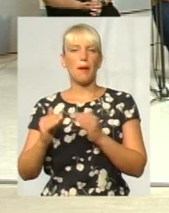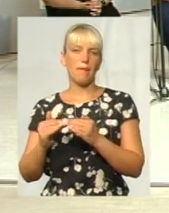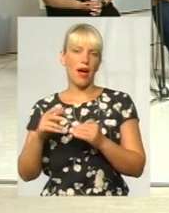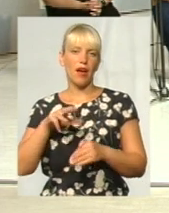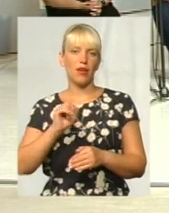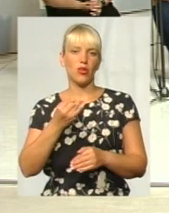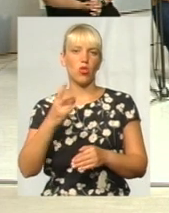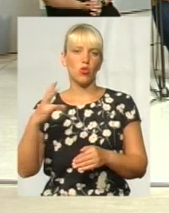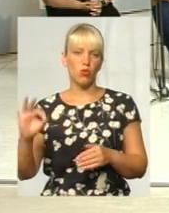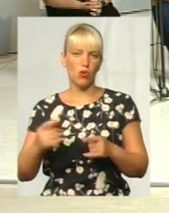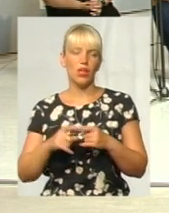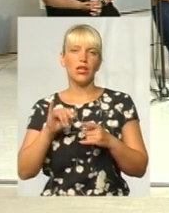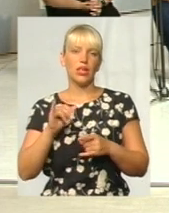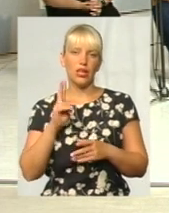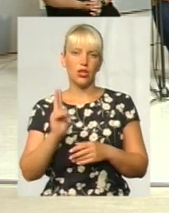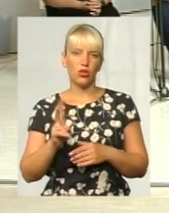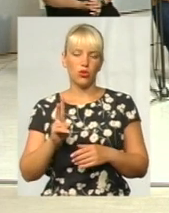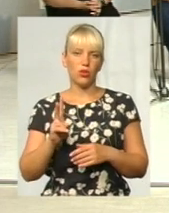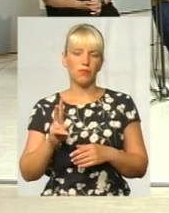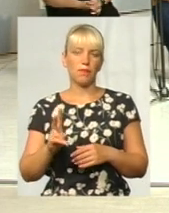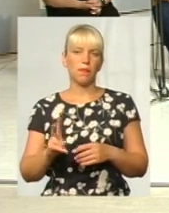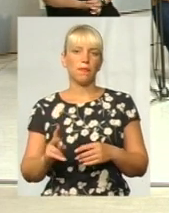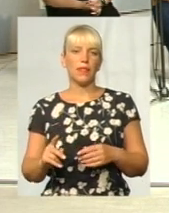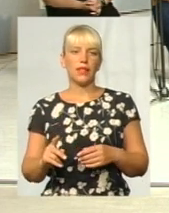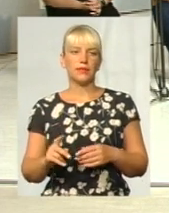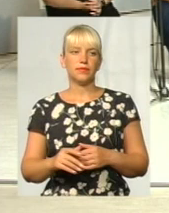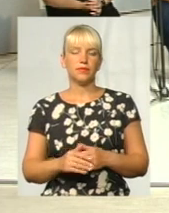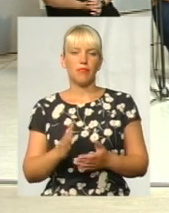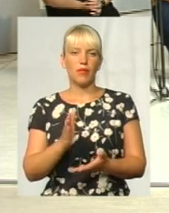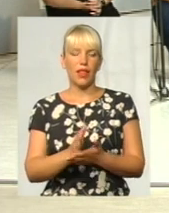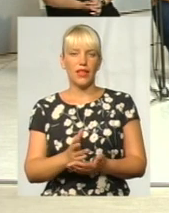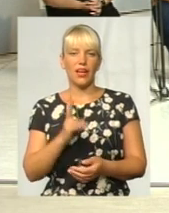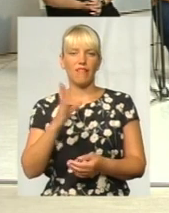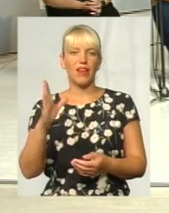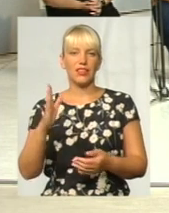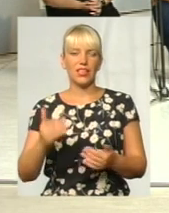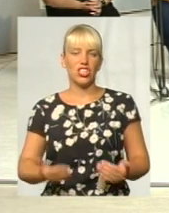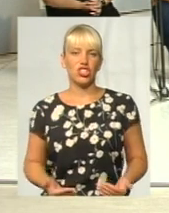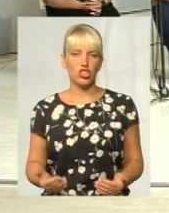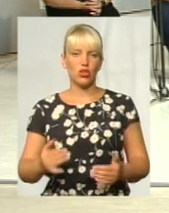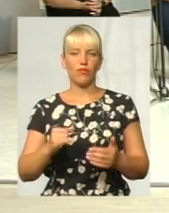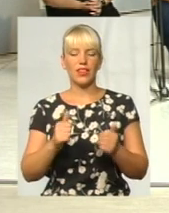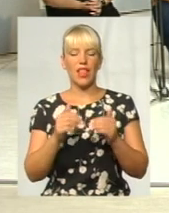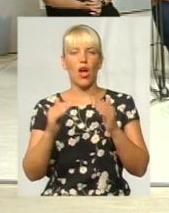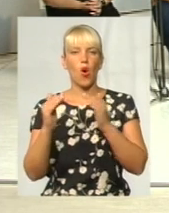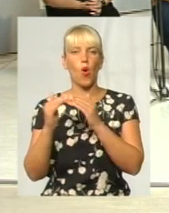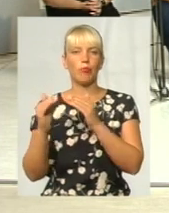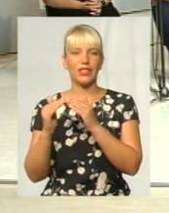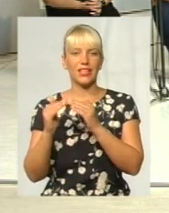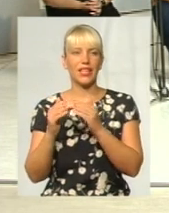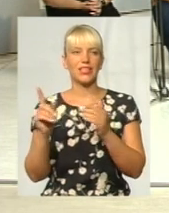насамперед, ті, хто безпосередньо мали квартири, житлові квартири на об'єкті, який